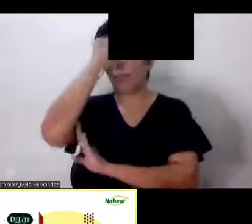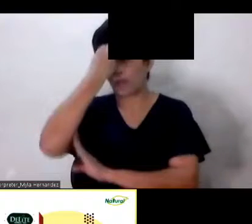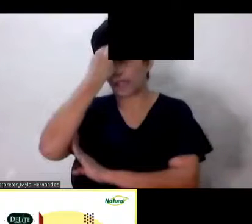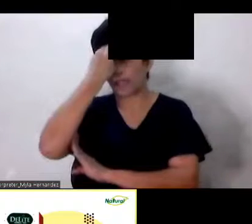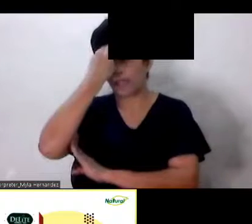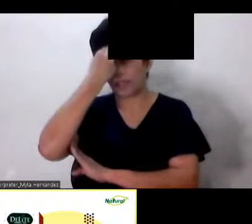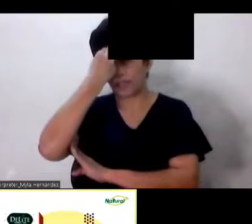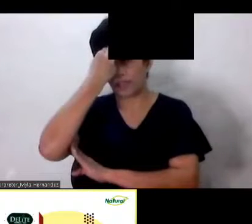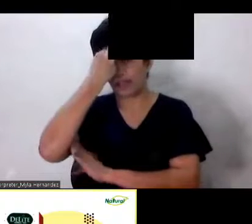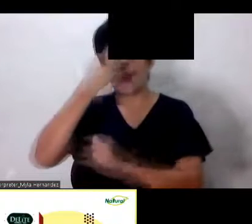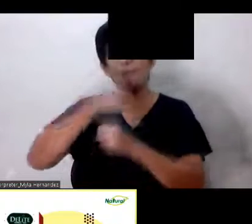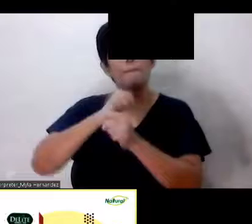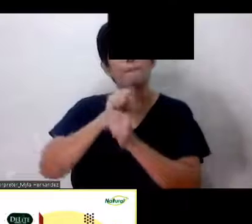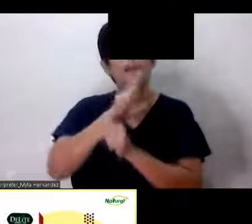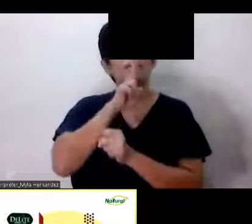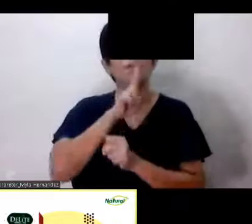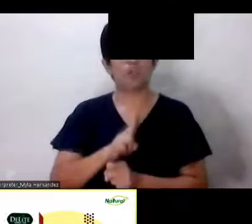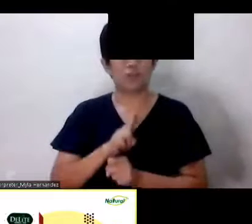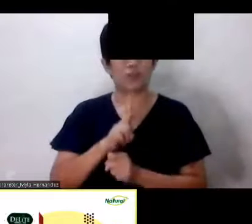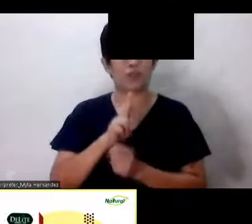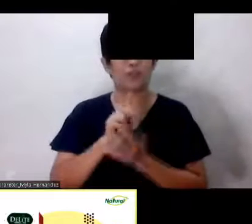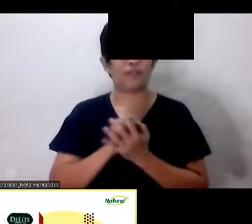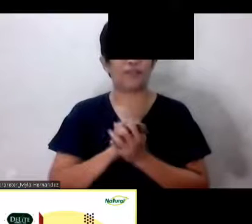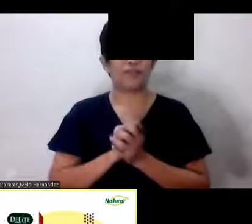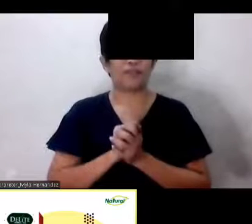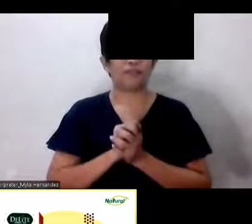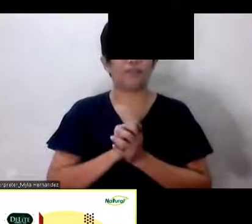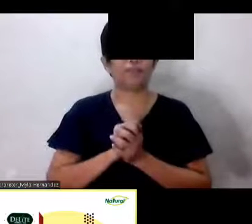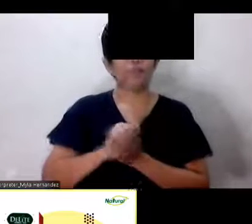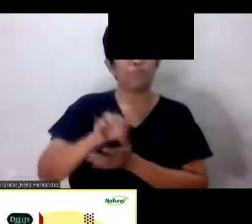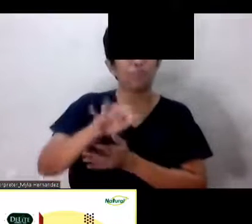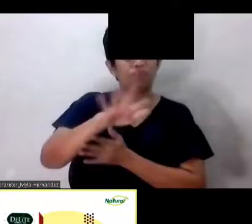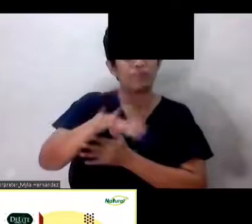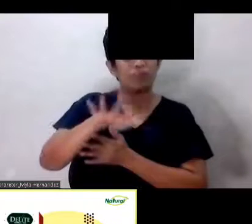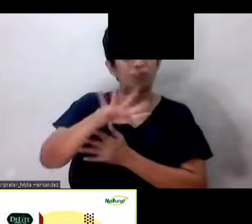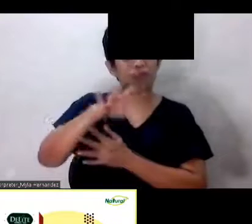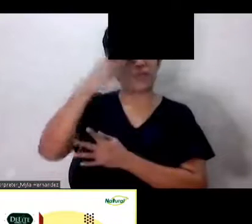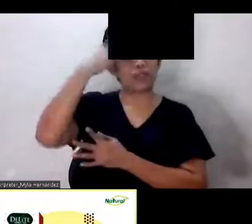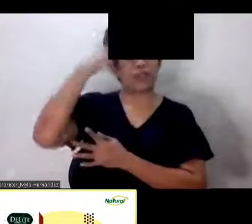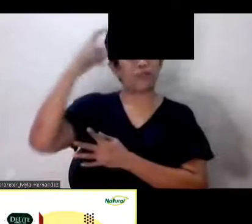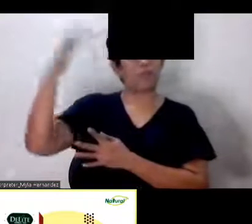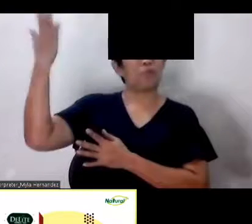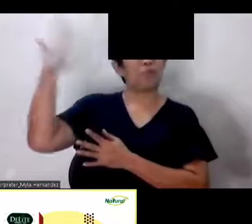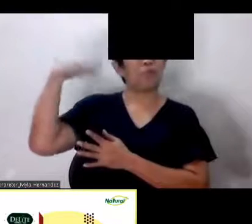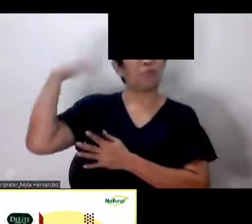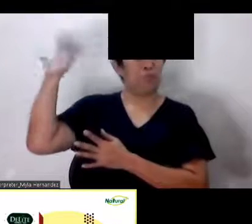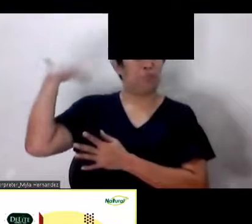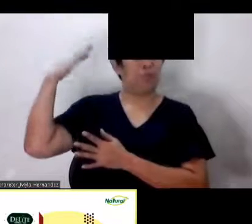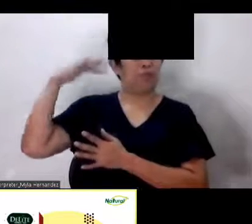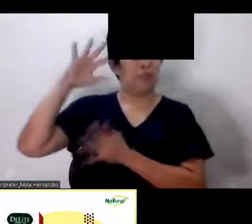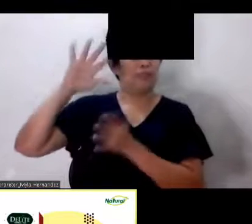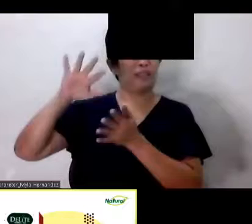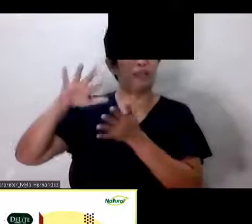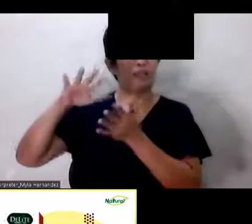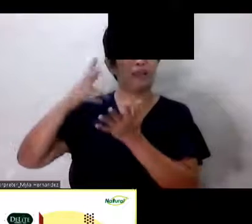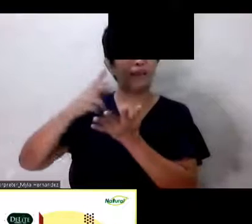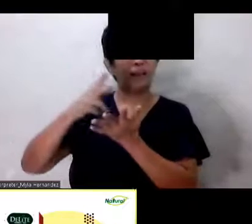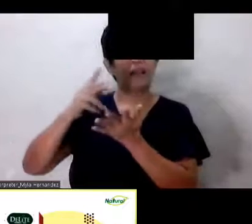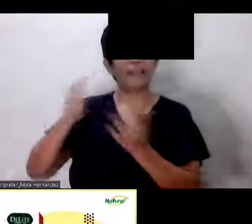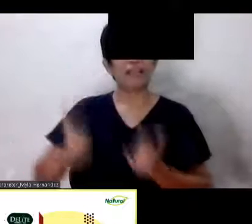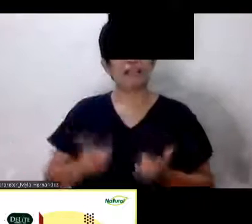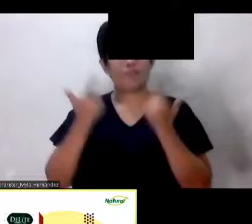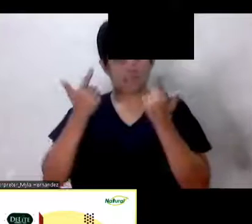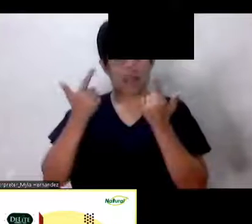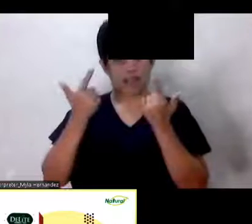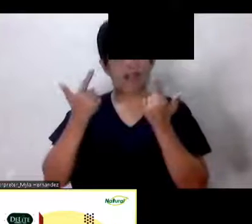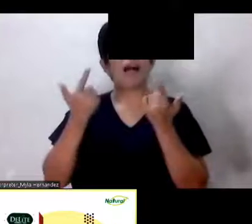making sure Na Okay Yung mga pinangarap nila nung buhay sila Mangyari naman